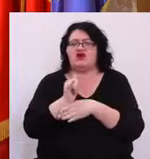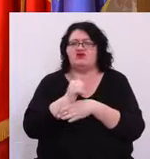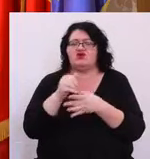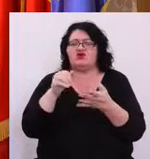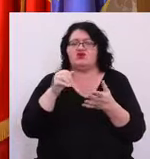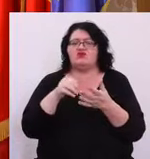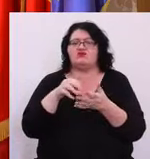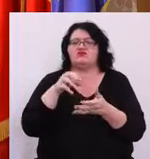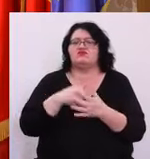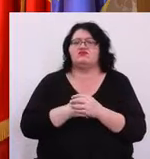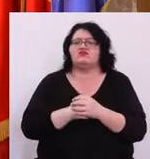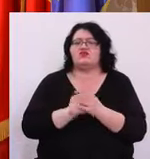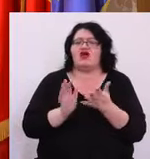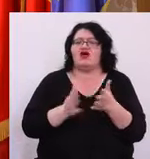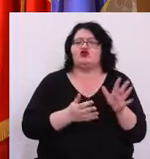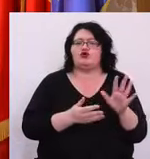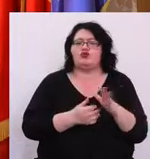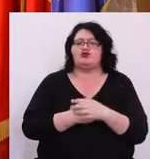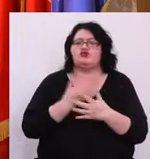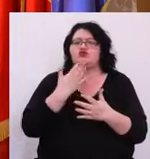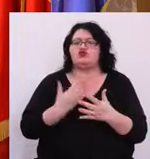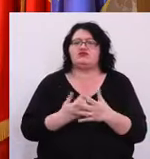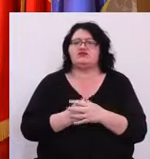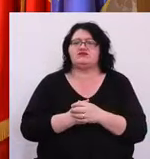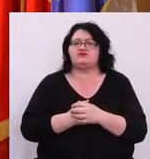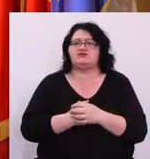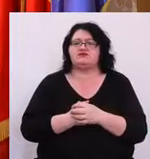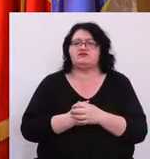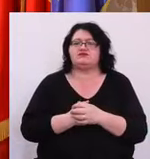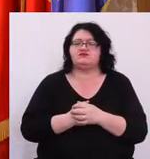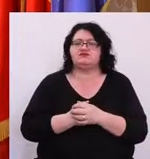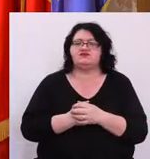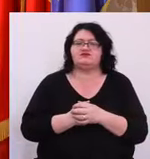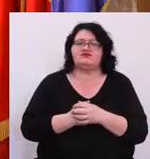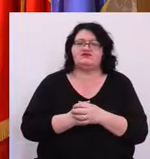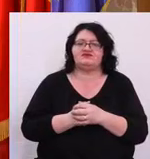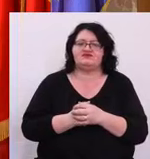din start Mulțumesc! Și eu mulțumesc!